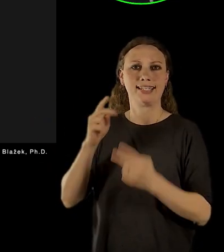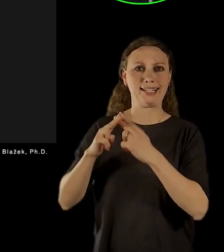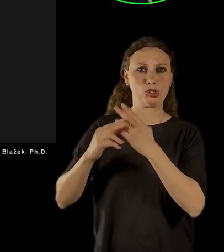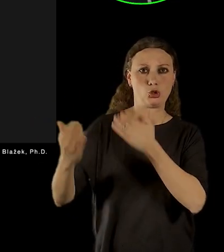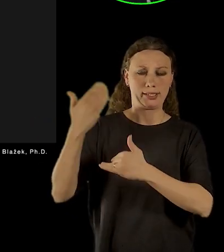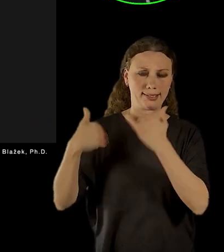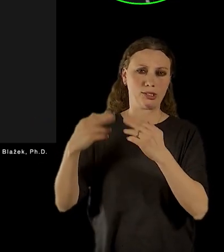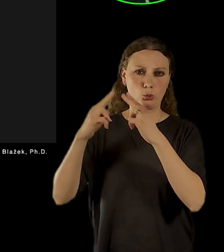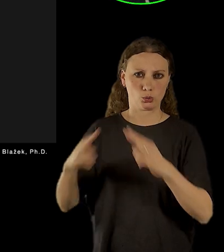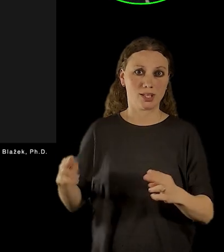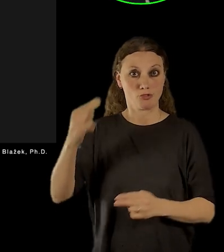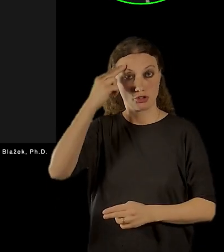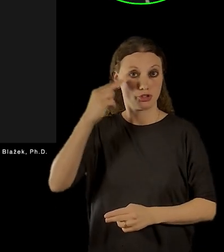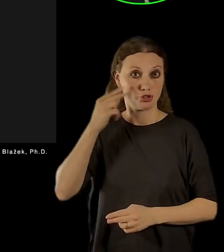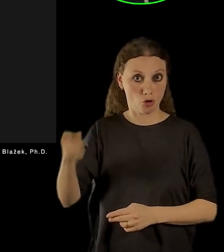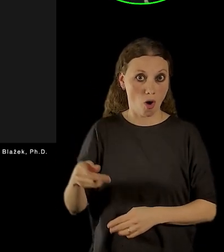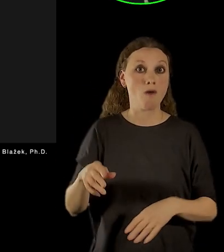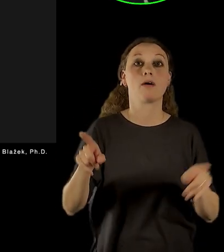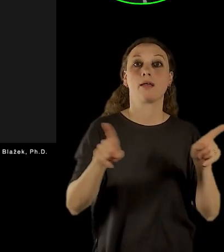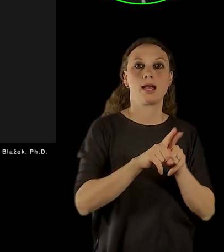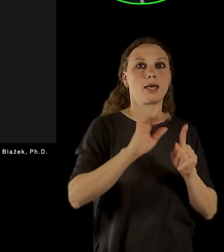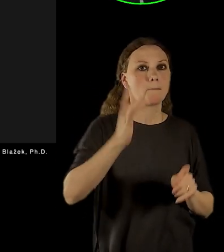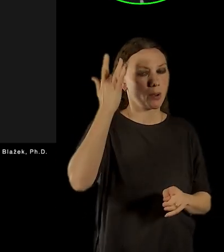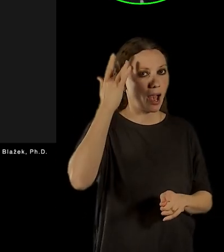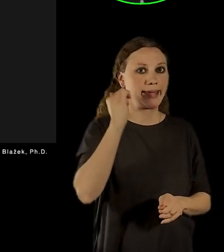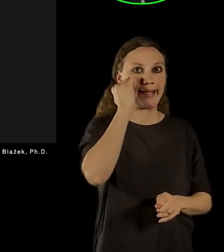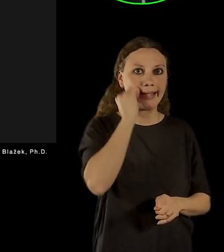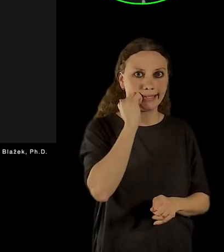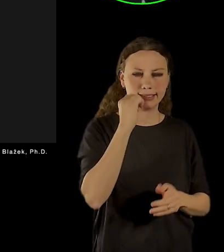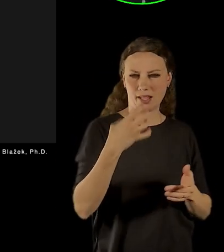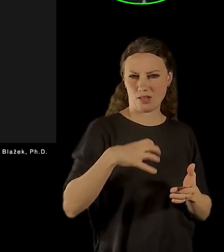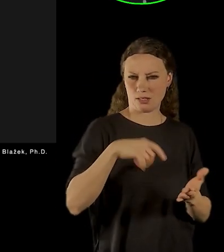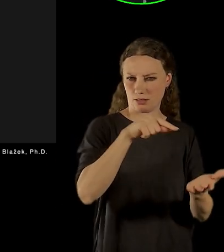Žižkově. Památník Lidice také vlastně